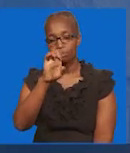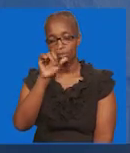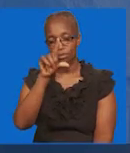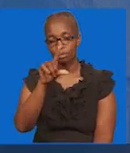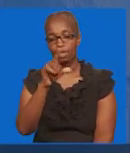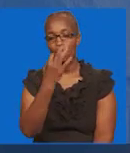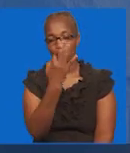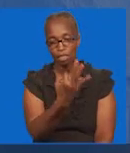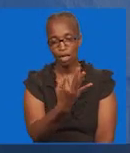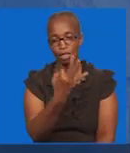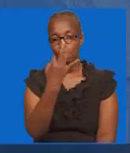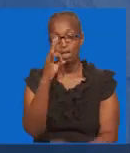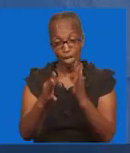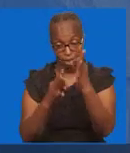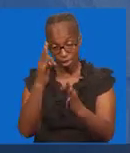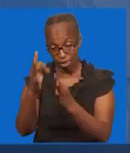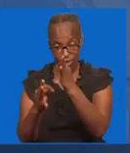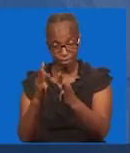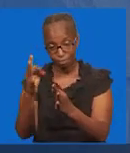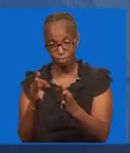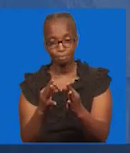Ezekieli kifungu cha 33